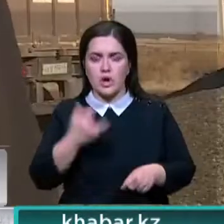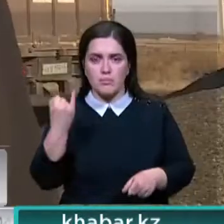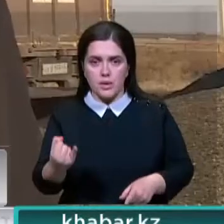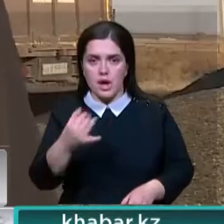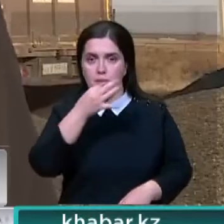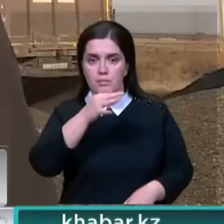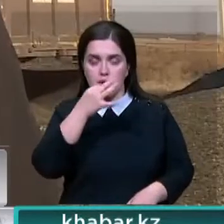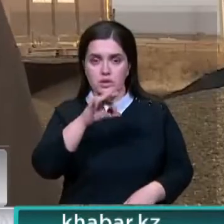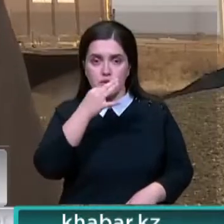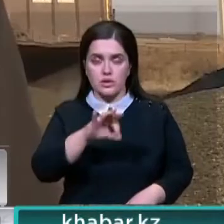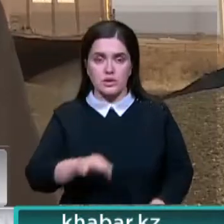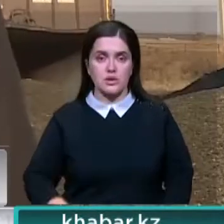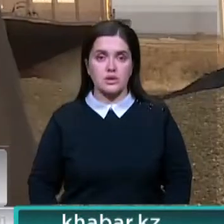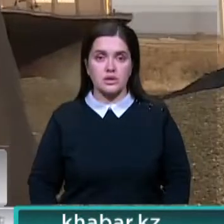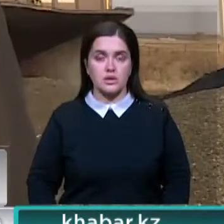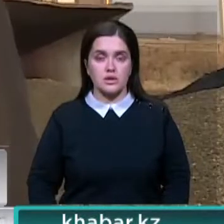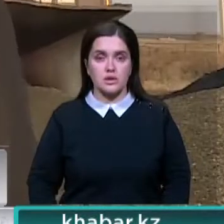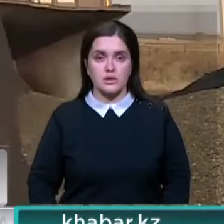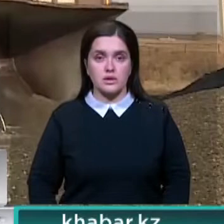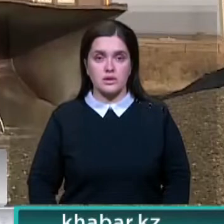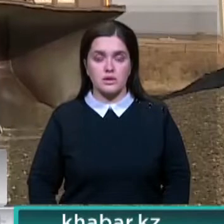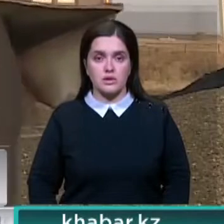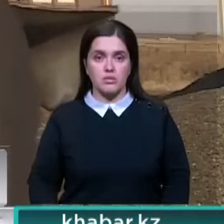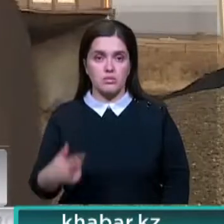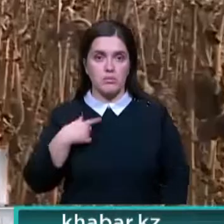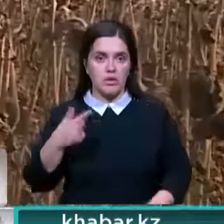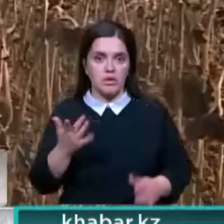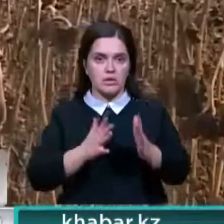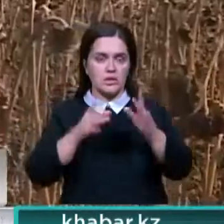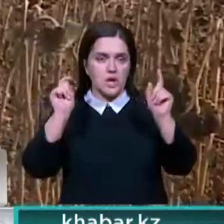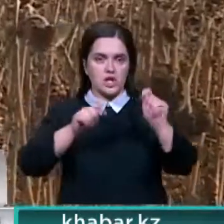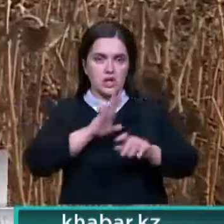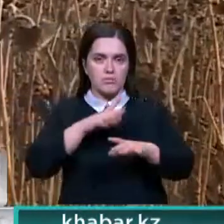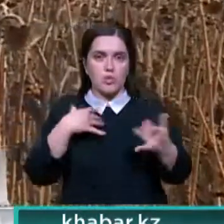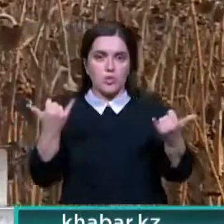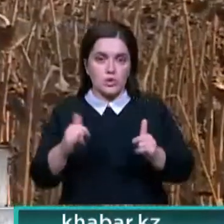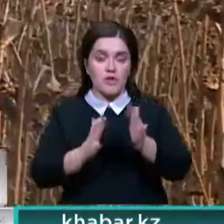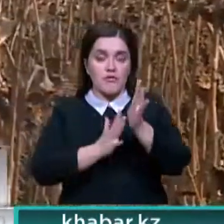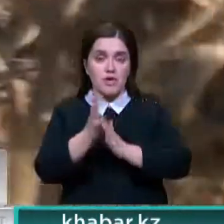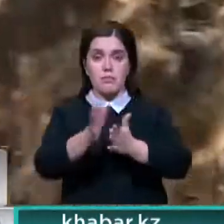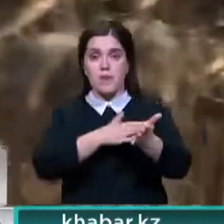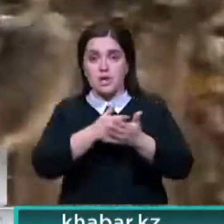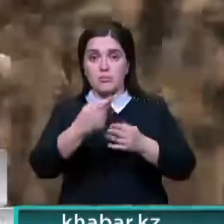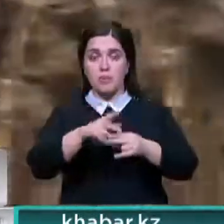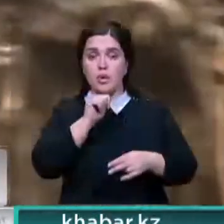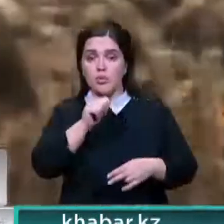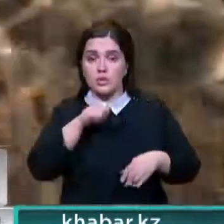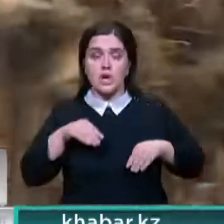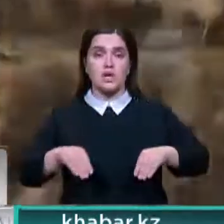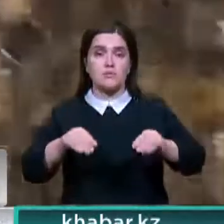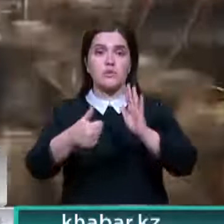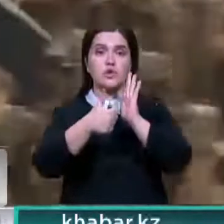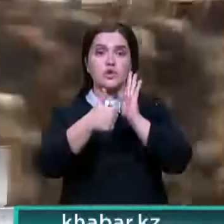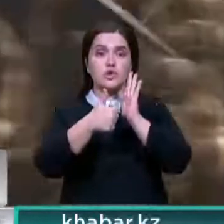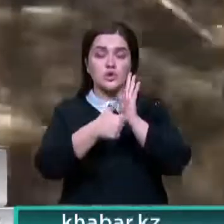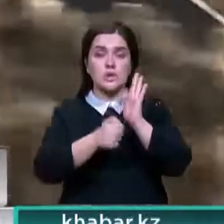нас и засуха такая была. Вот тут у нас ни одного дождя не было. Я даже удивляюсь, как оно выросло. Масличные культуры в Кустнайской области засевают на 607 тысячах